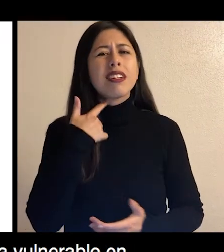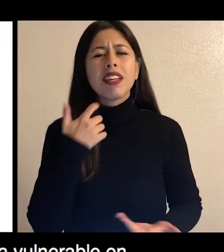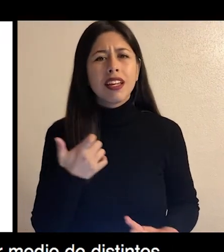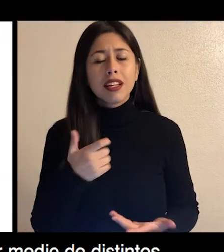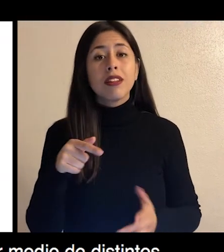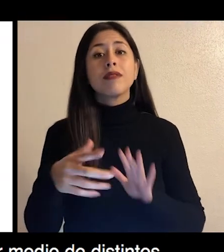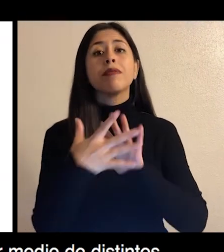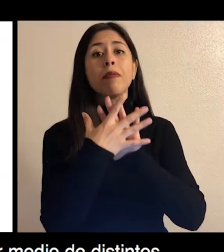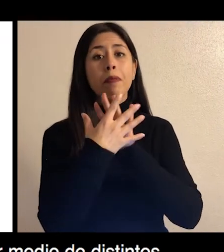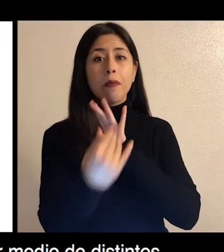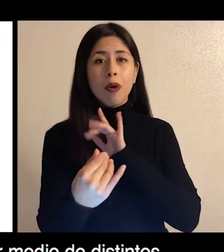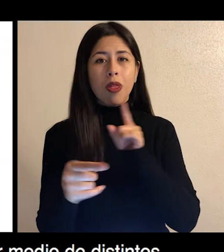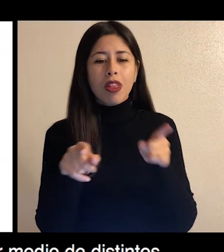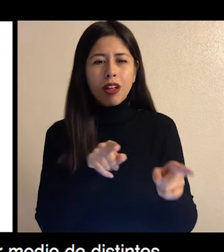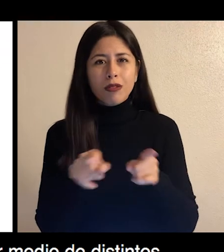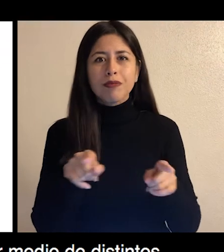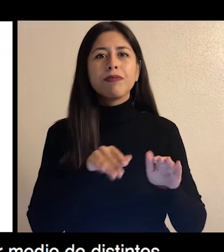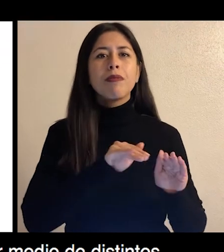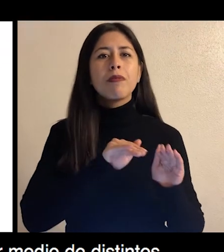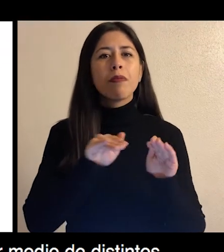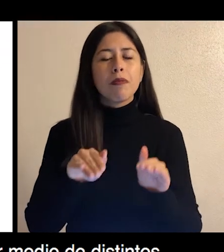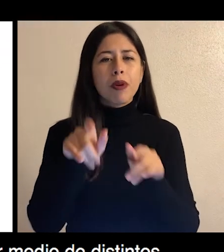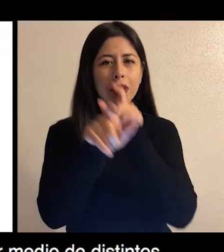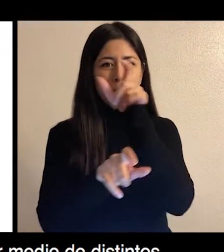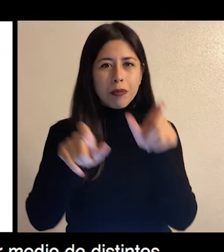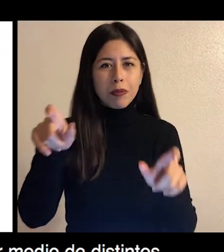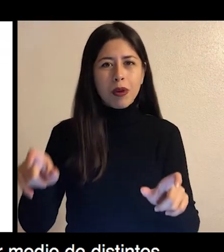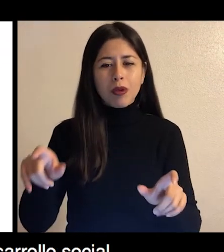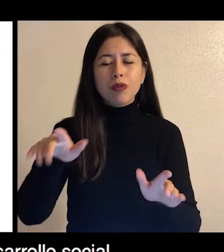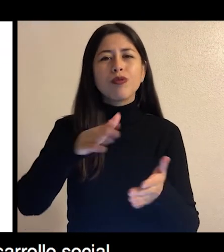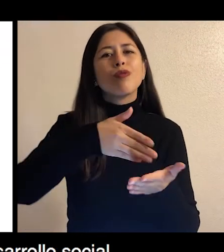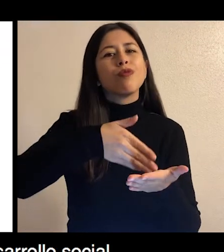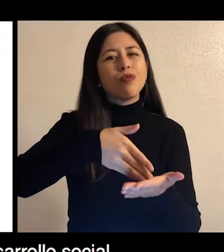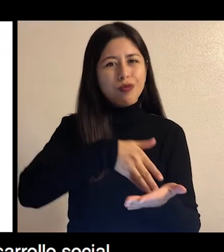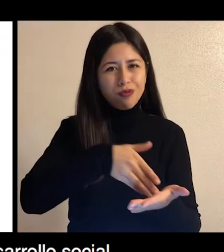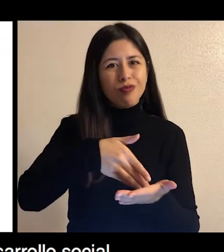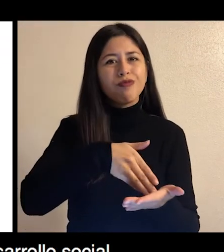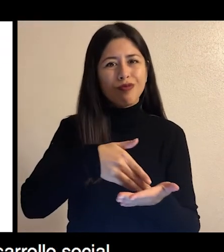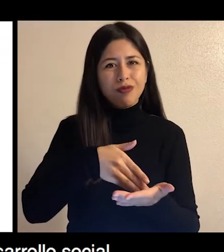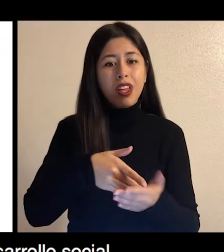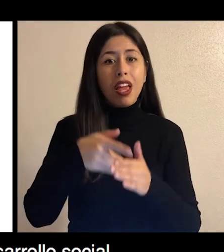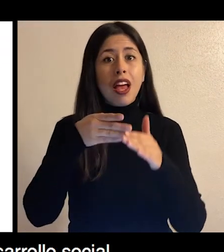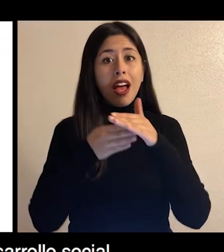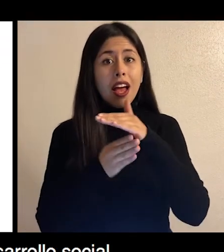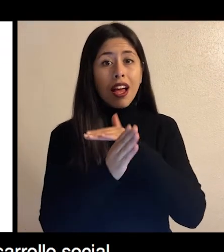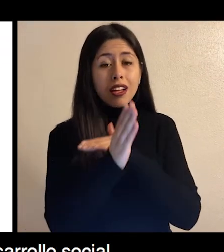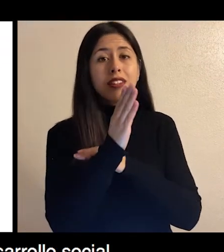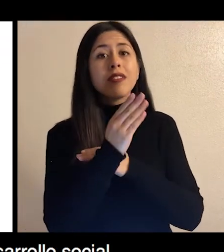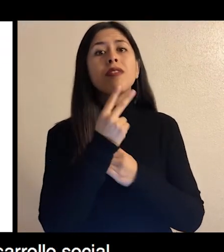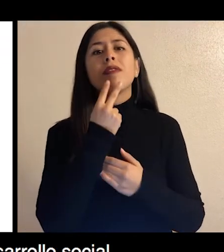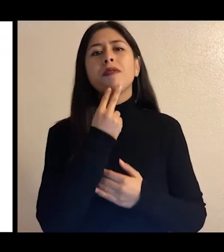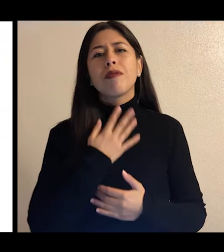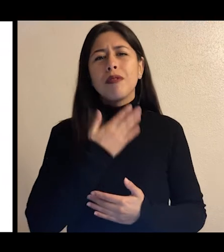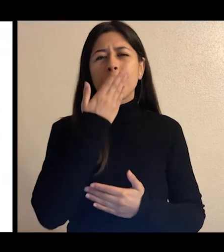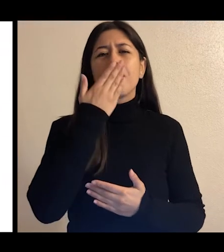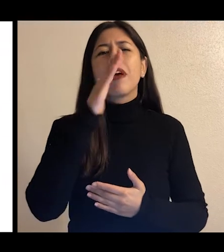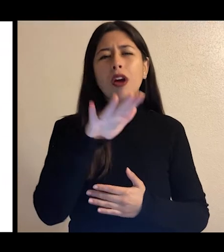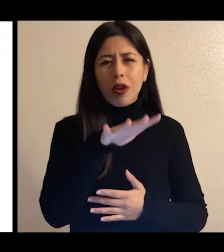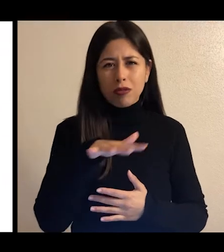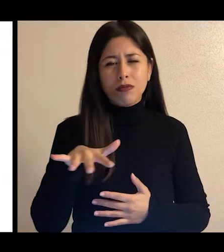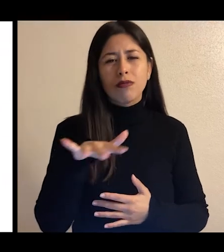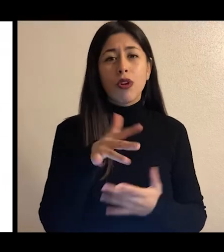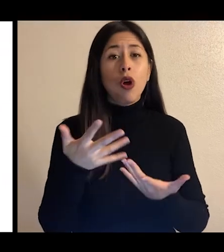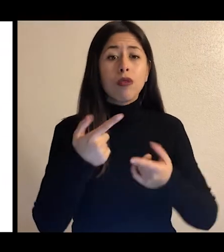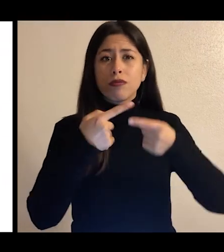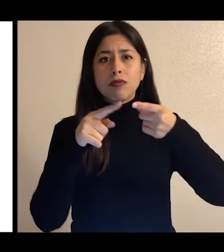nan aksè a meyè kondisyon la vi pa mwenye di diferant program ak sinvensyon ki apuyye devlopman sosyal de moun ki